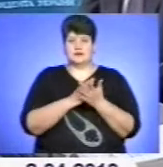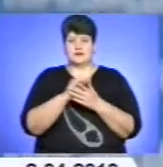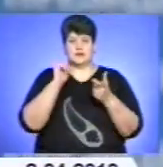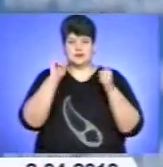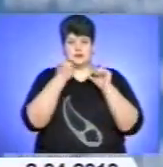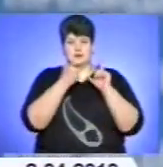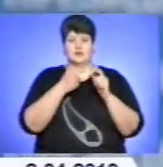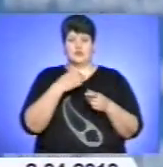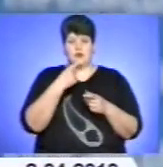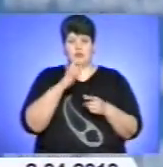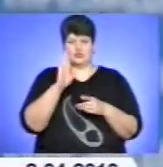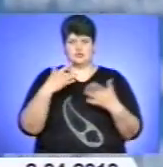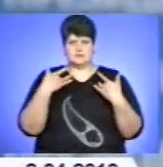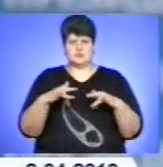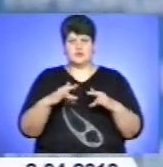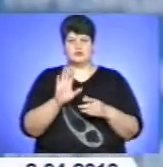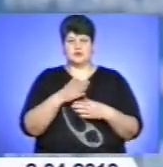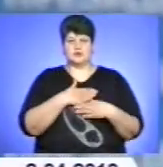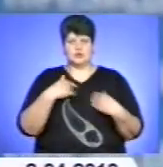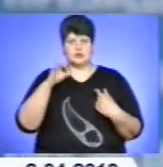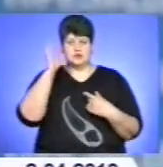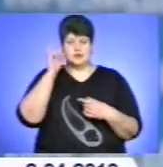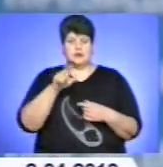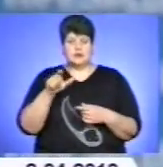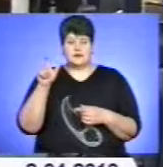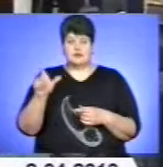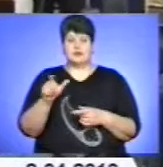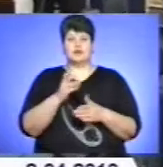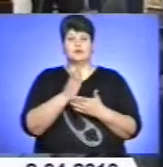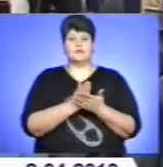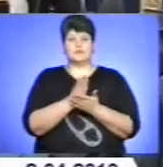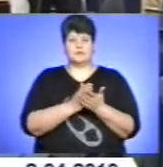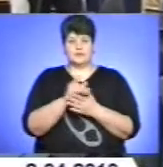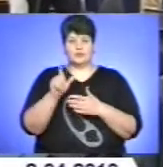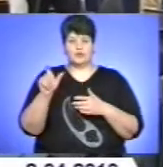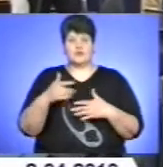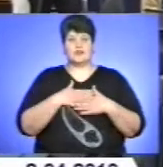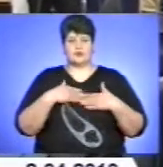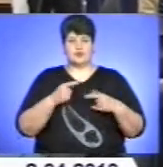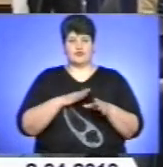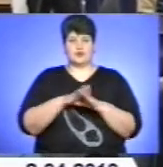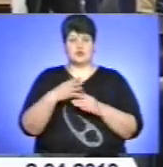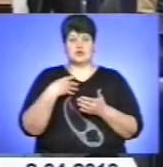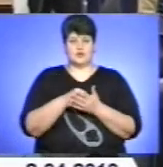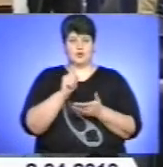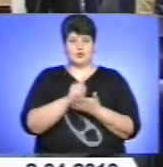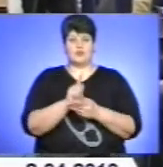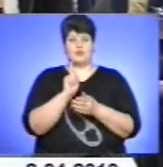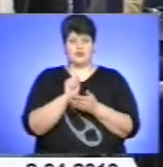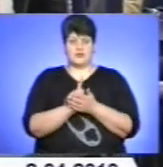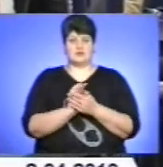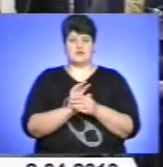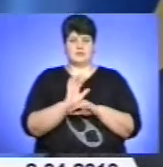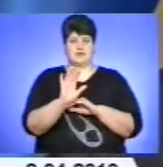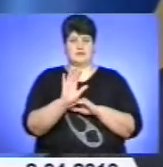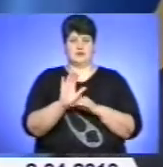погрожують звільняти. В адміністрації стверджують, високопосадовці, які не хочуть виконувати своїх обов'язків, повинні бути відправлені у